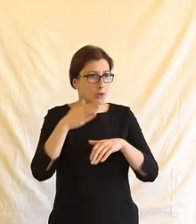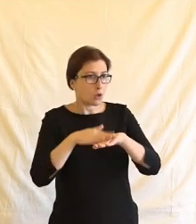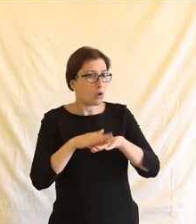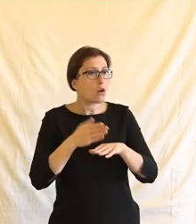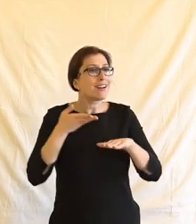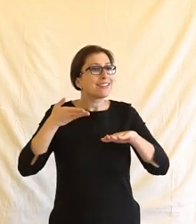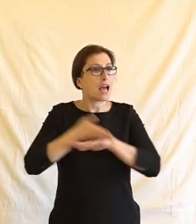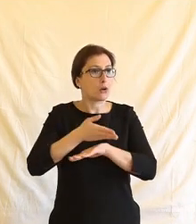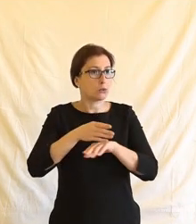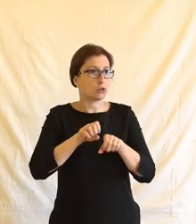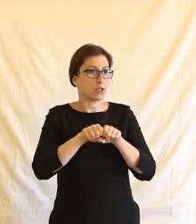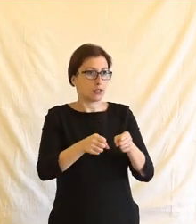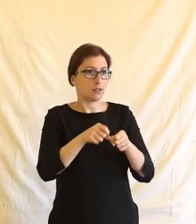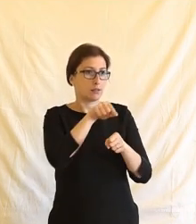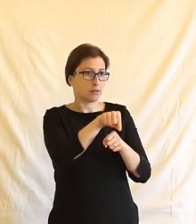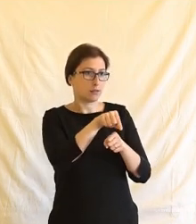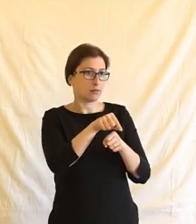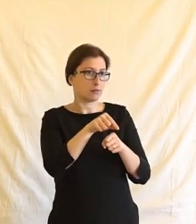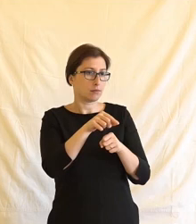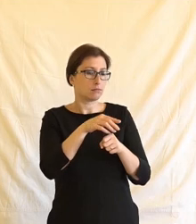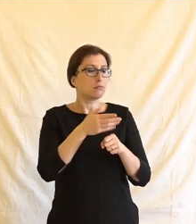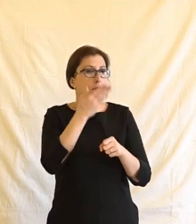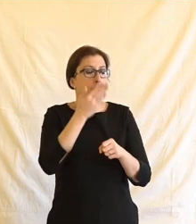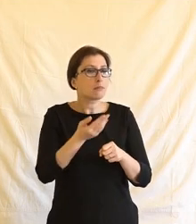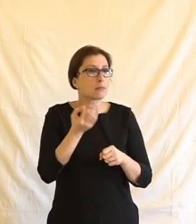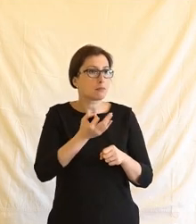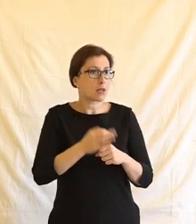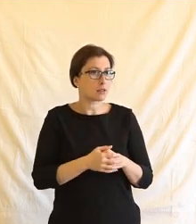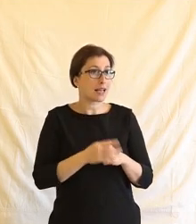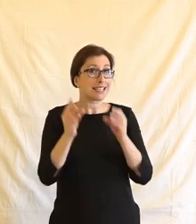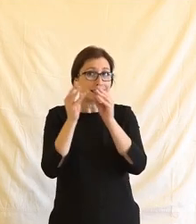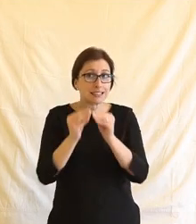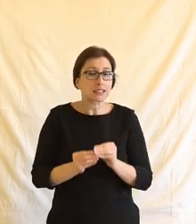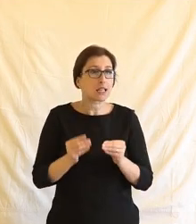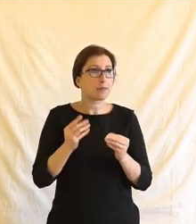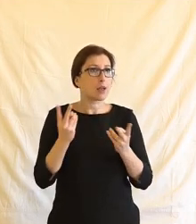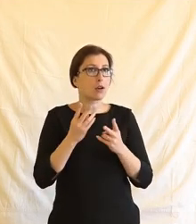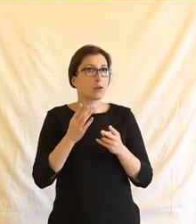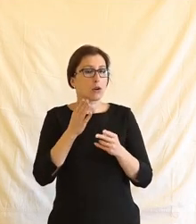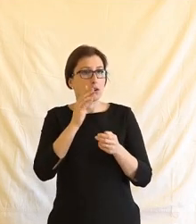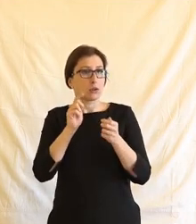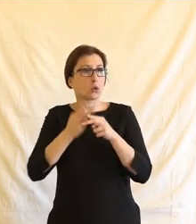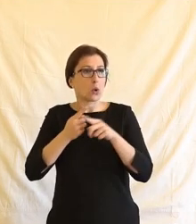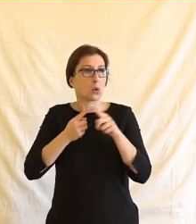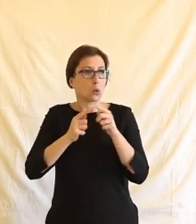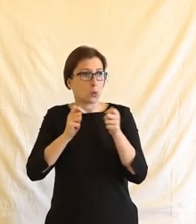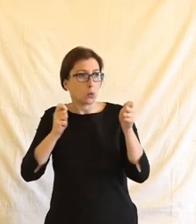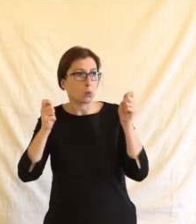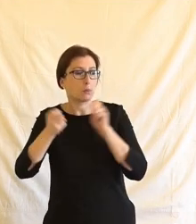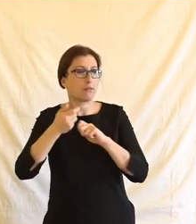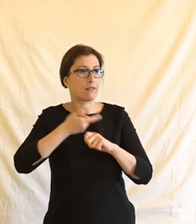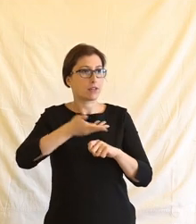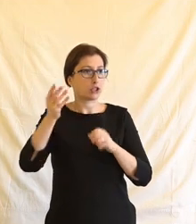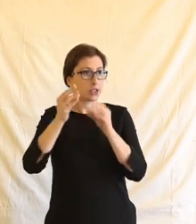narušení, která jsme viděli v době covidové, nám pomohla ty systémy nebo tu vizi třeba naší veřejné zprávy zlepšit?